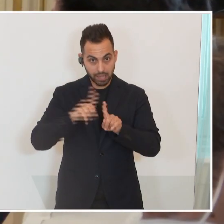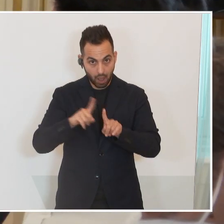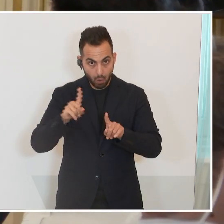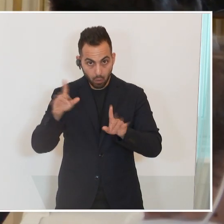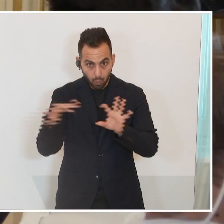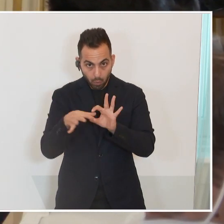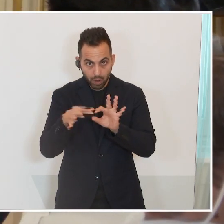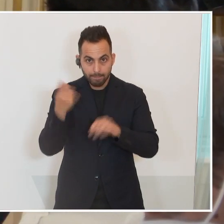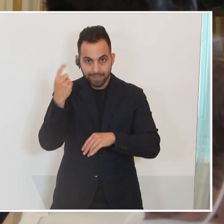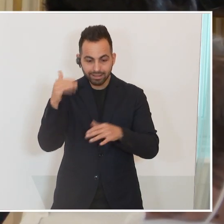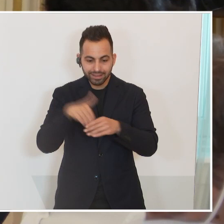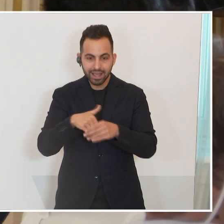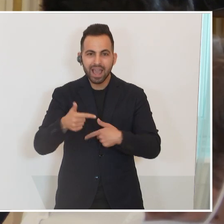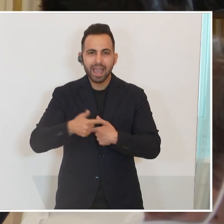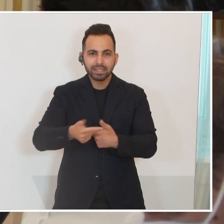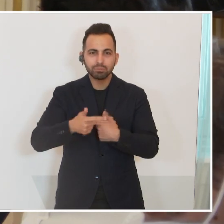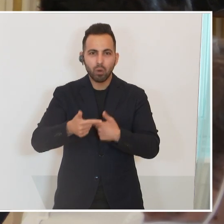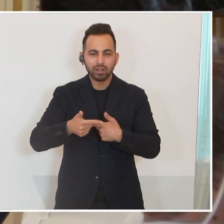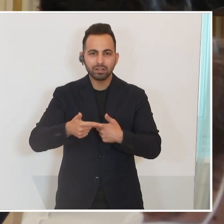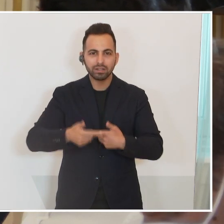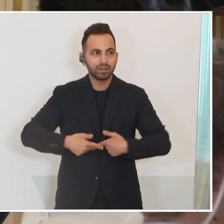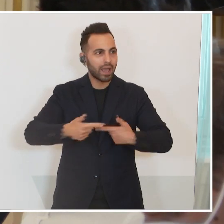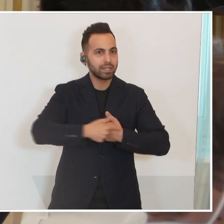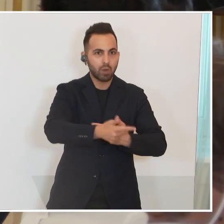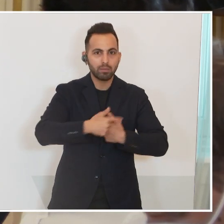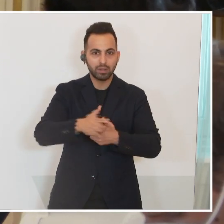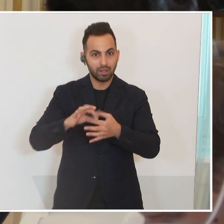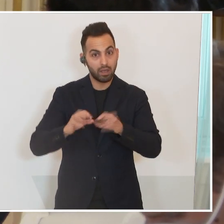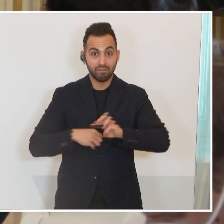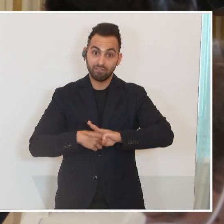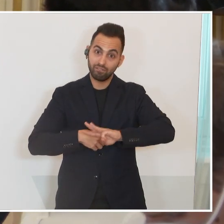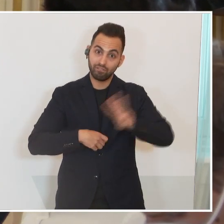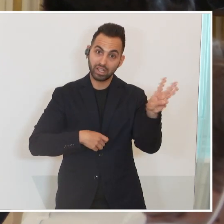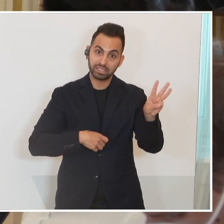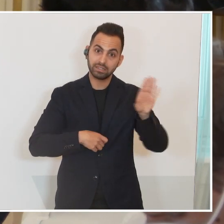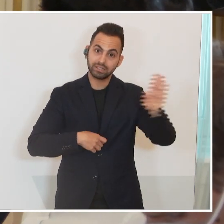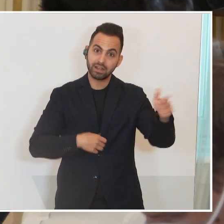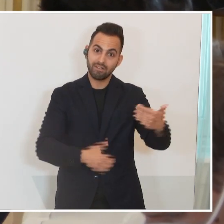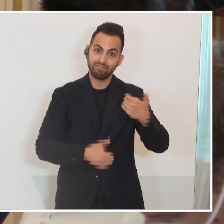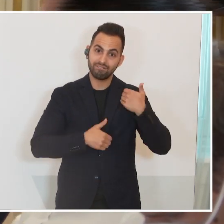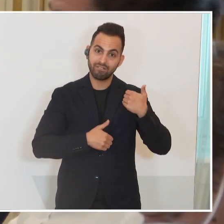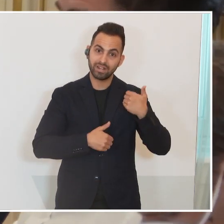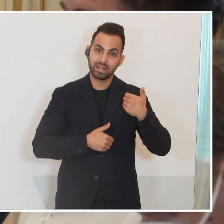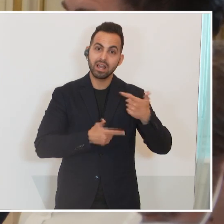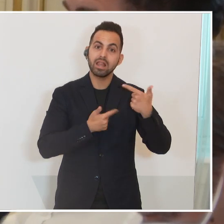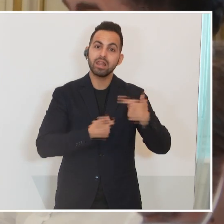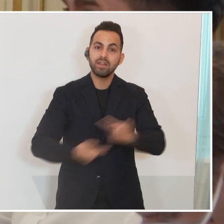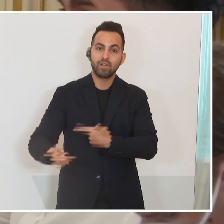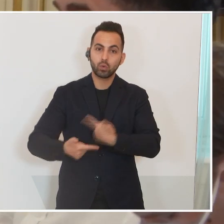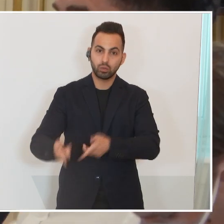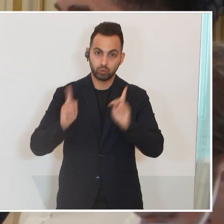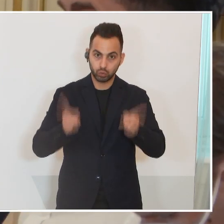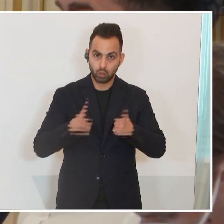daran geknüpft, diese Exporte daran zu knüpfen, dass der Westen seine Waffenlieferungen oder bestimmte Waffenlieferungen